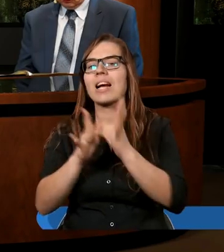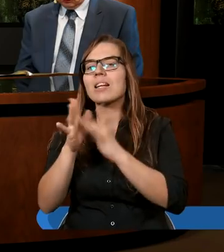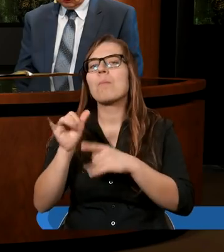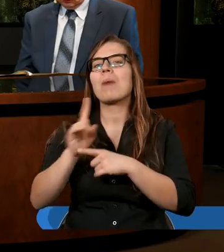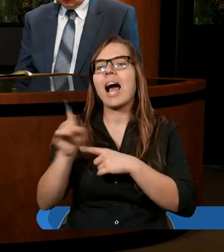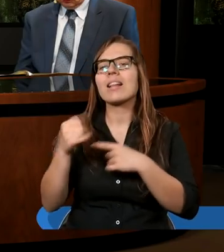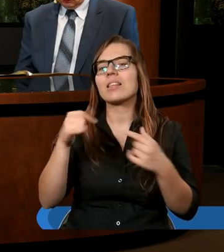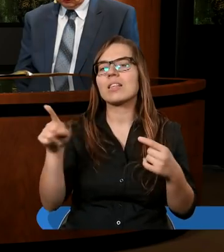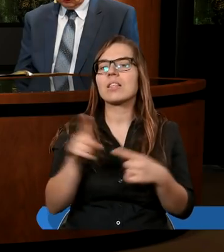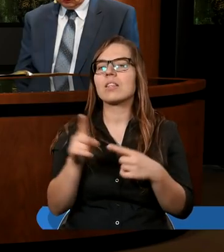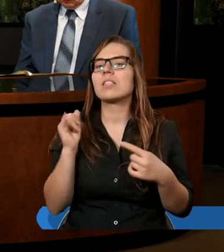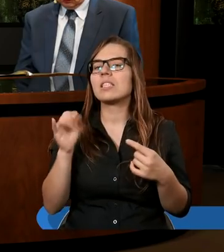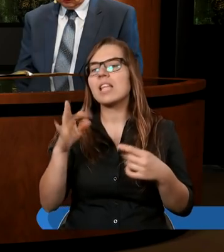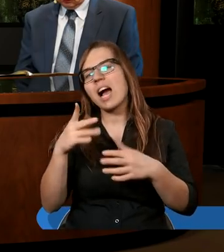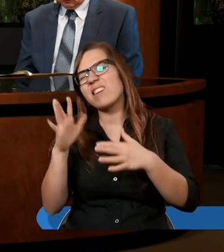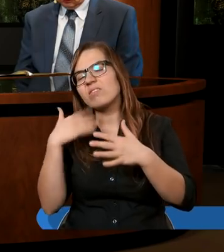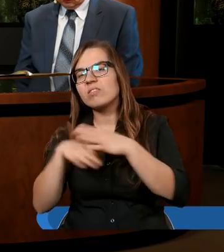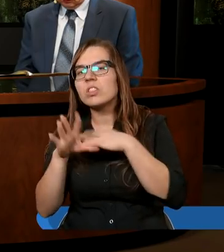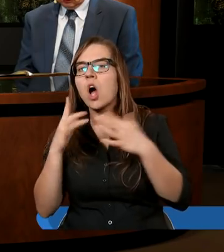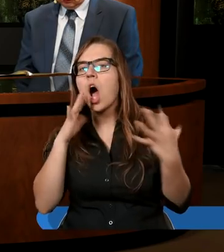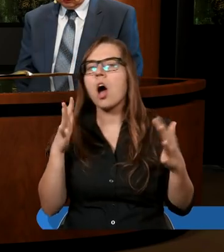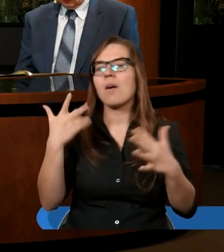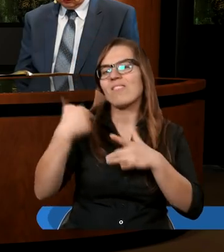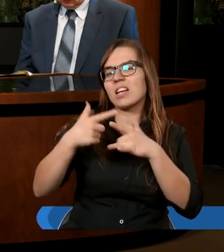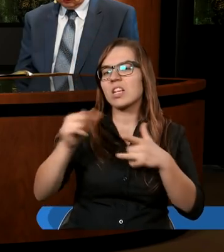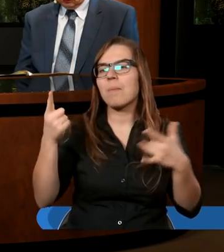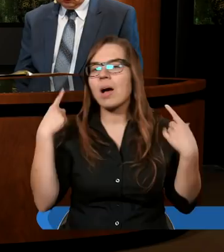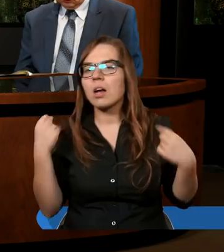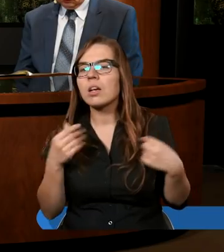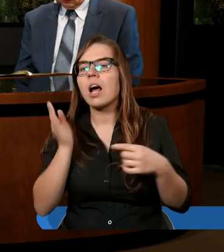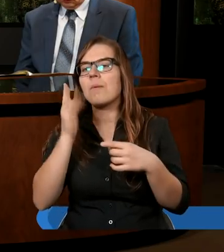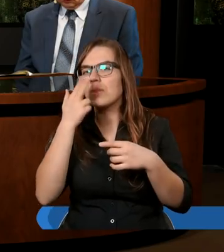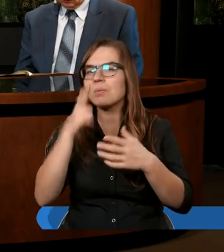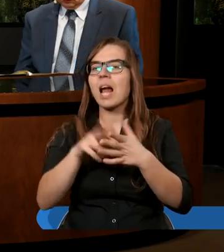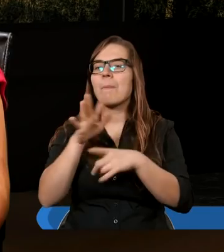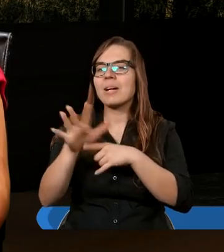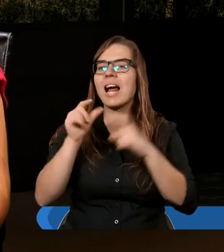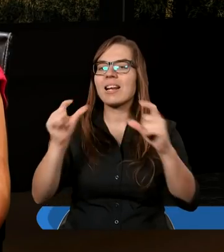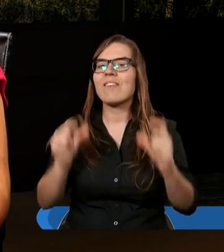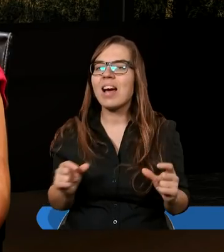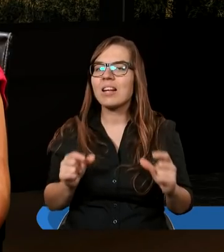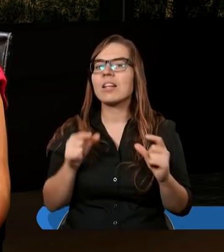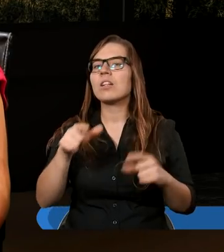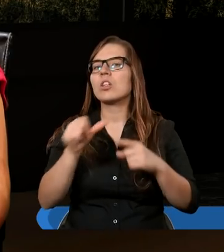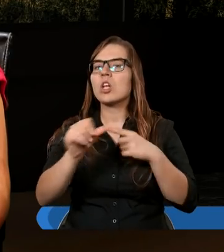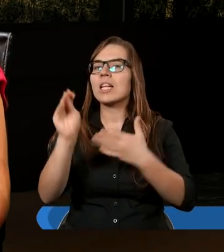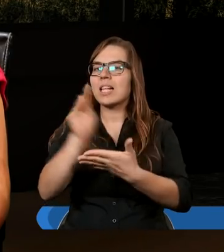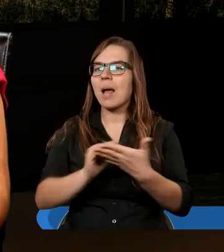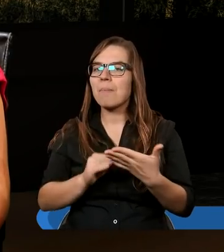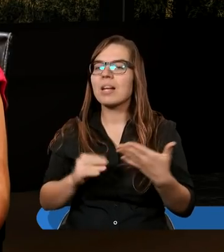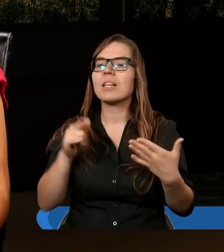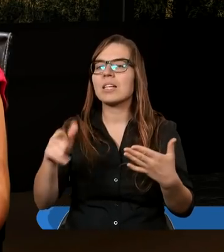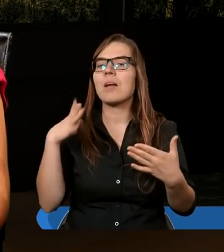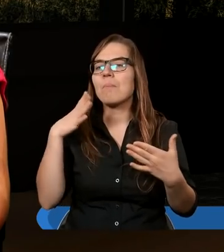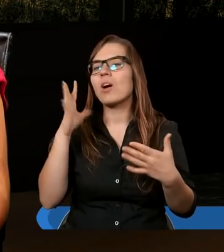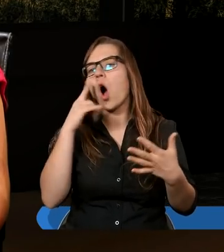bracia, tak? No i tak mi wyszło, że to jest dwadzieścia parę osób, ale jeśli zobaczymy piętnasty werset, to jest napisane, że